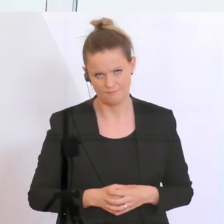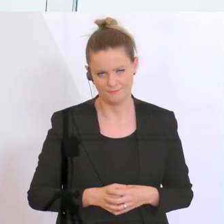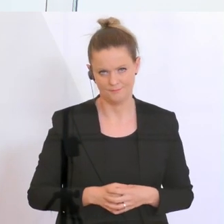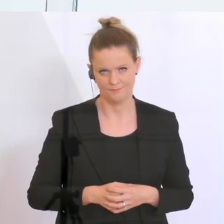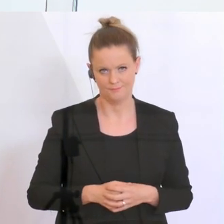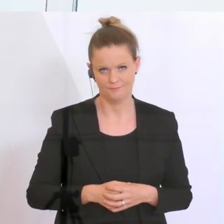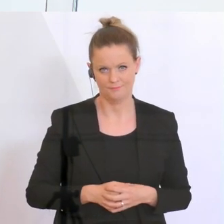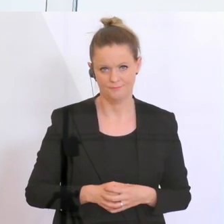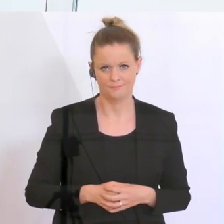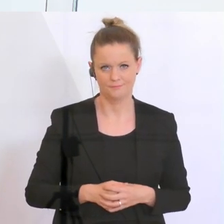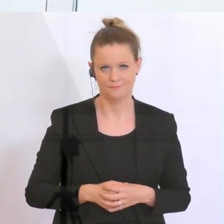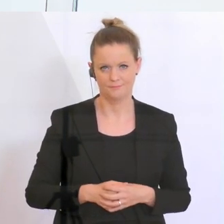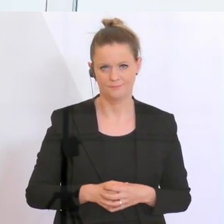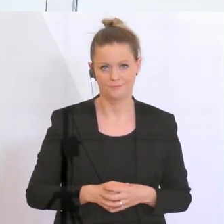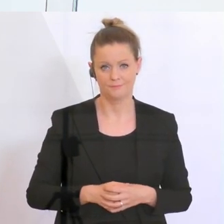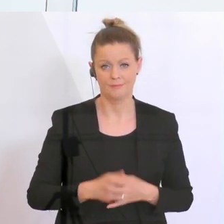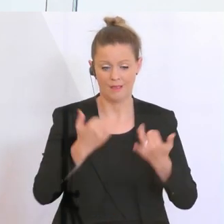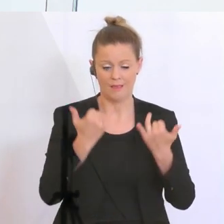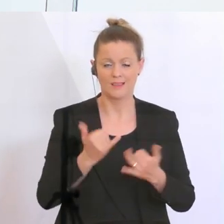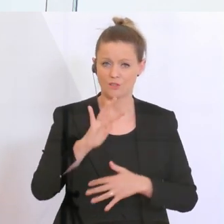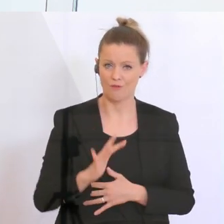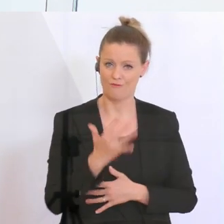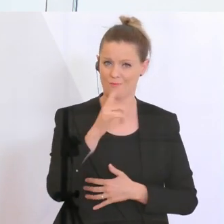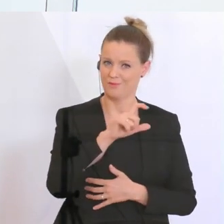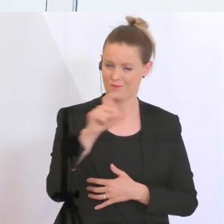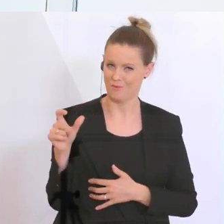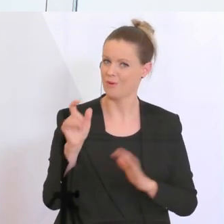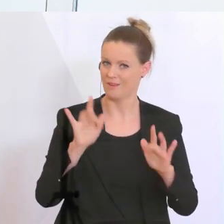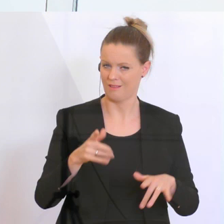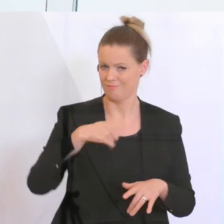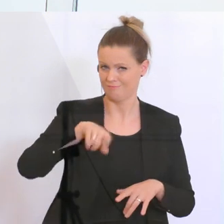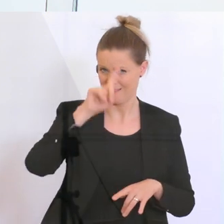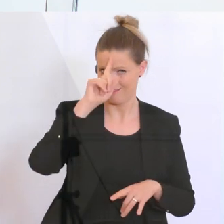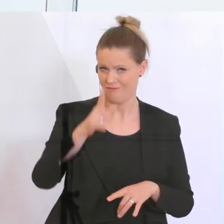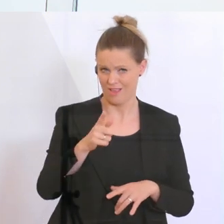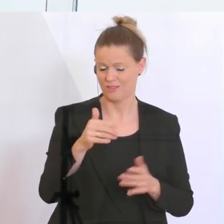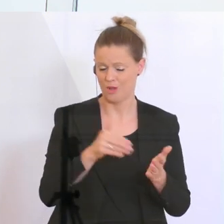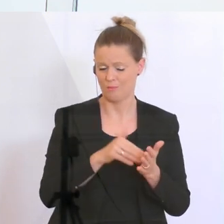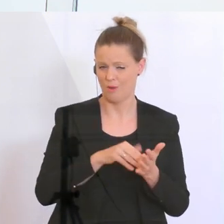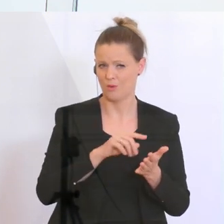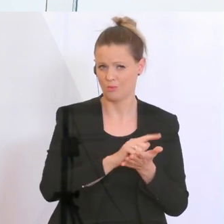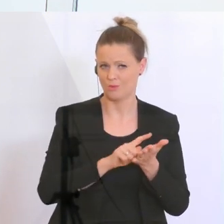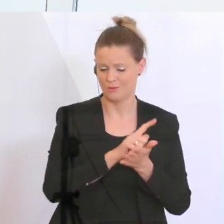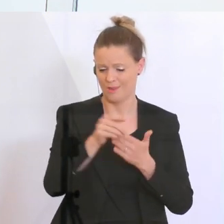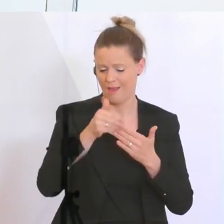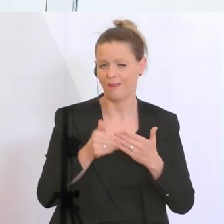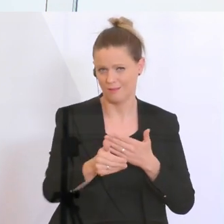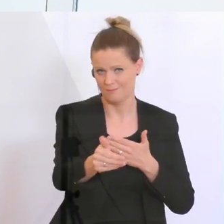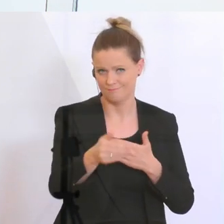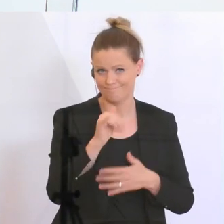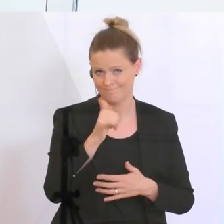in der fünften Woche. Wir alle wissen, dass es noch eine Weile dauern wird.